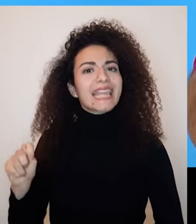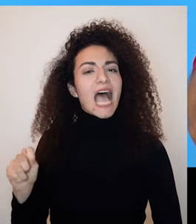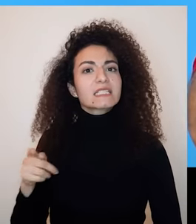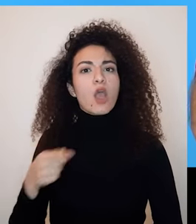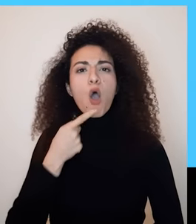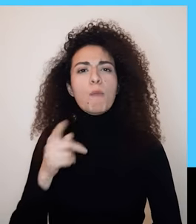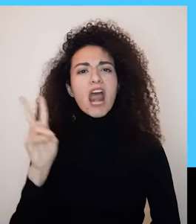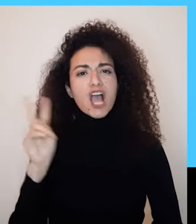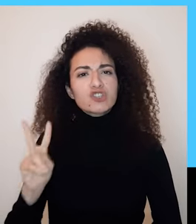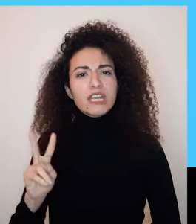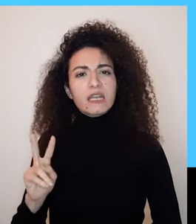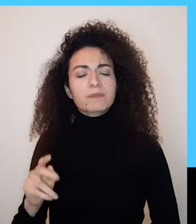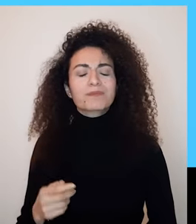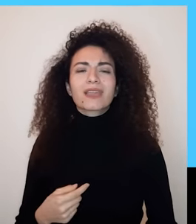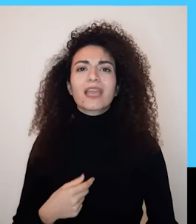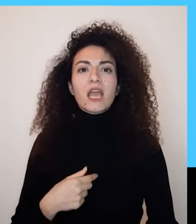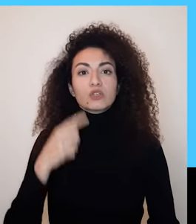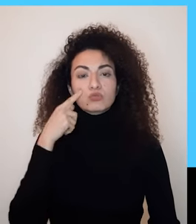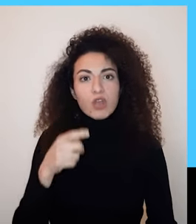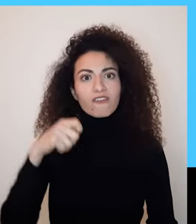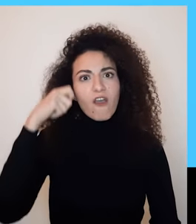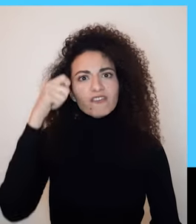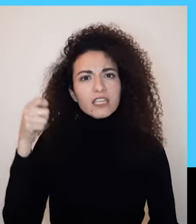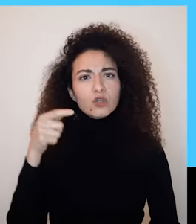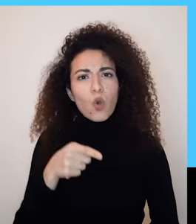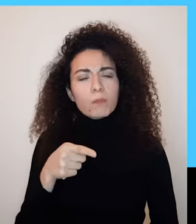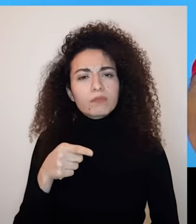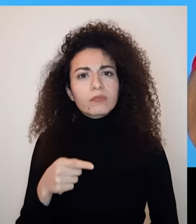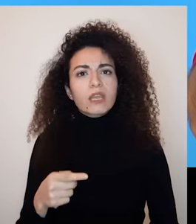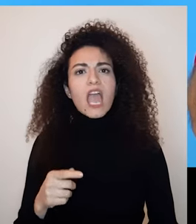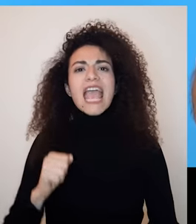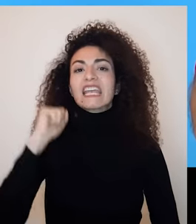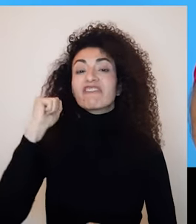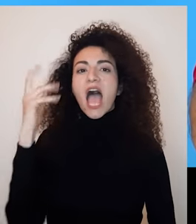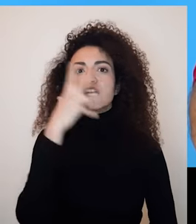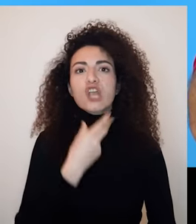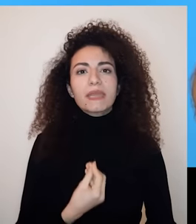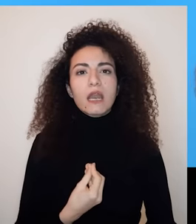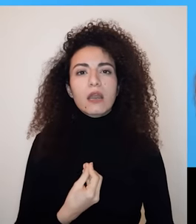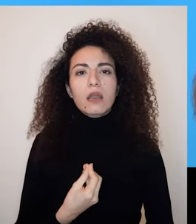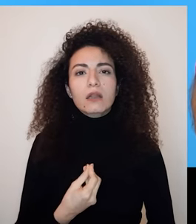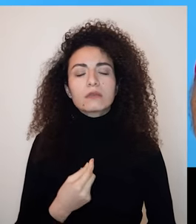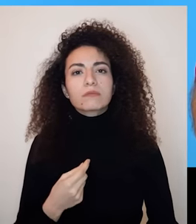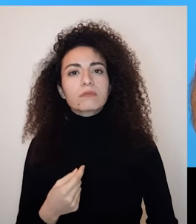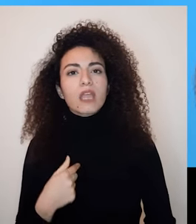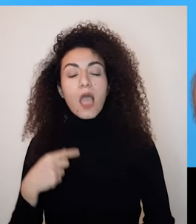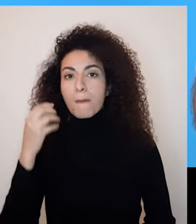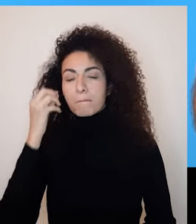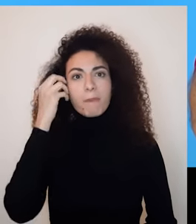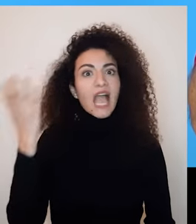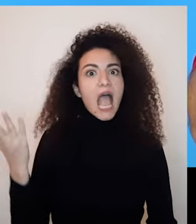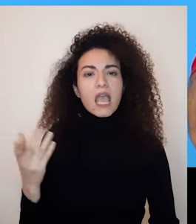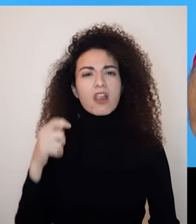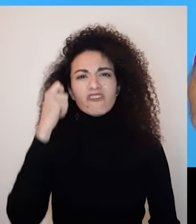تخطي هذه الفترة وقد تكون مدخل لوظائف أو تفتح أبواب جديدة فعلى سبيل المثال تقول المؤثرة تاس